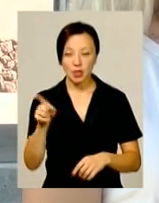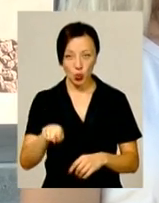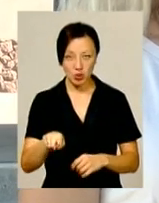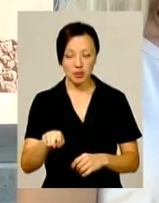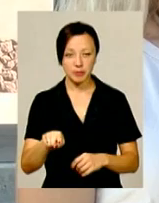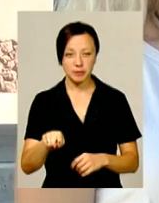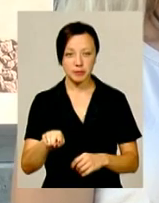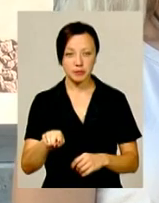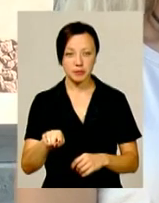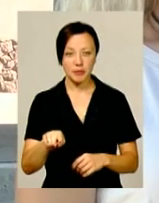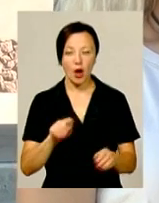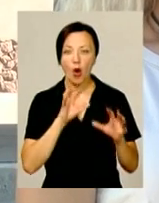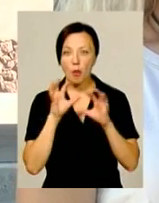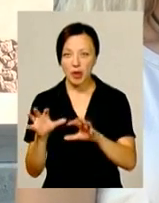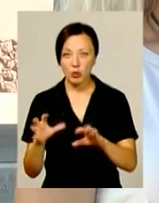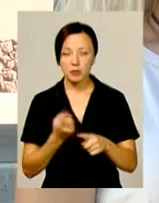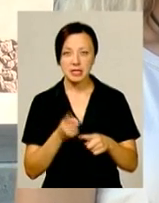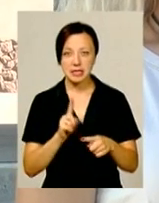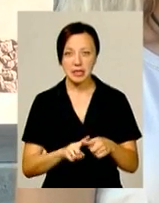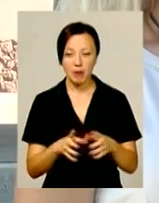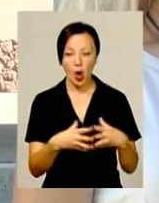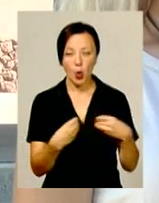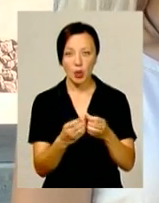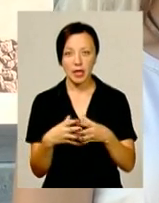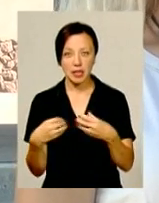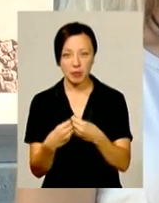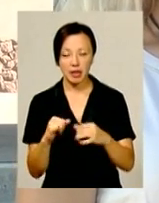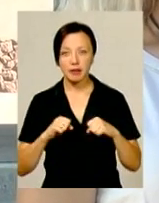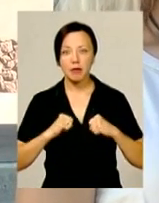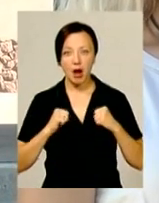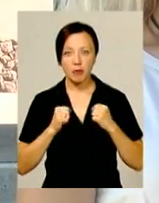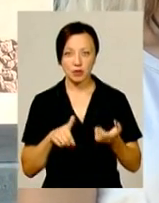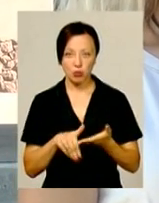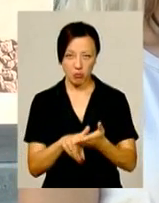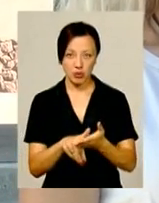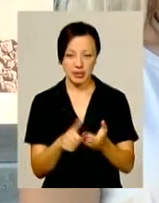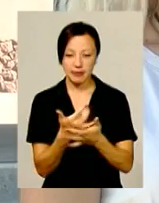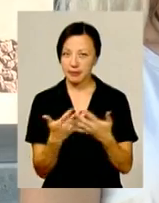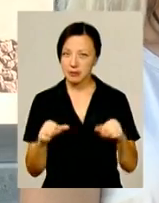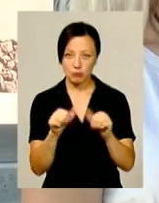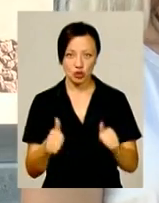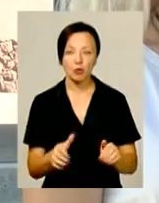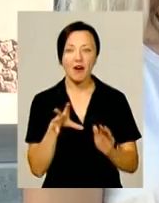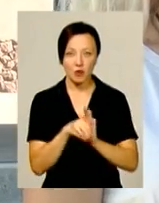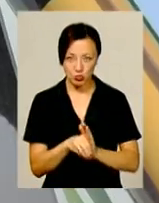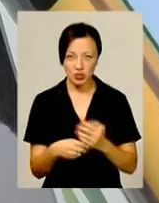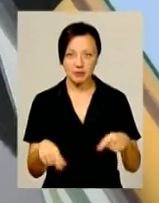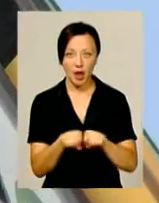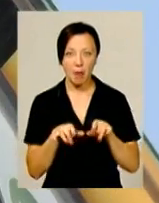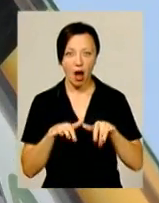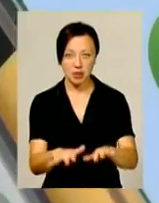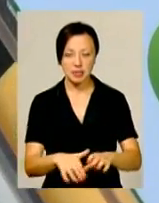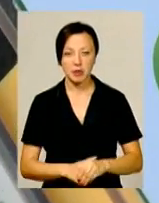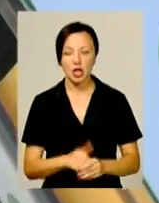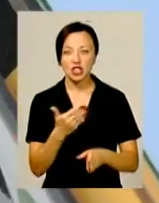опікуємося цими родинами, намагаємося допомогти їм різним чином, в тому числі і такими акціями.